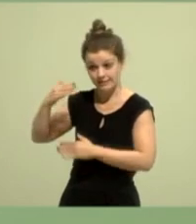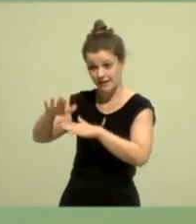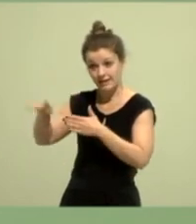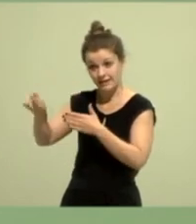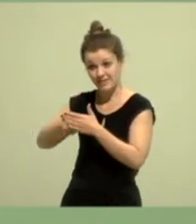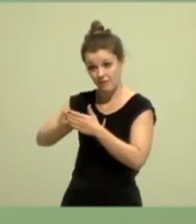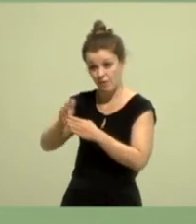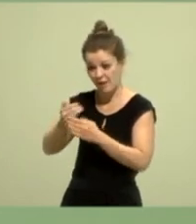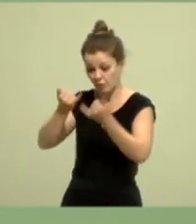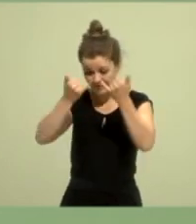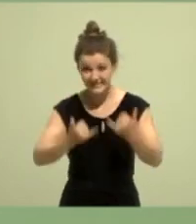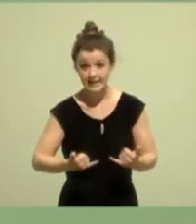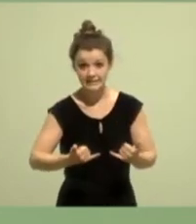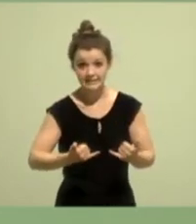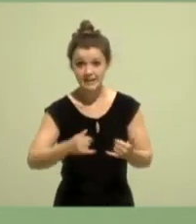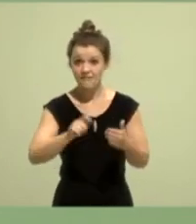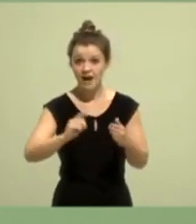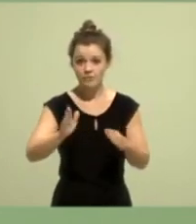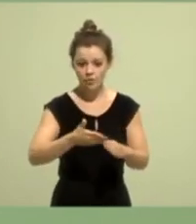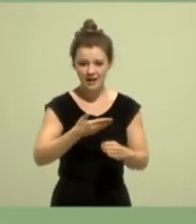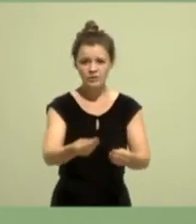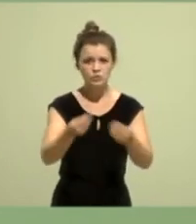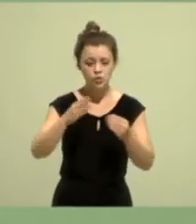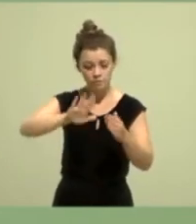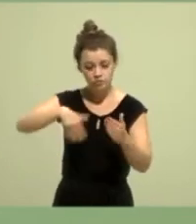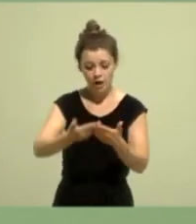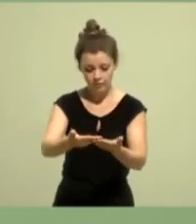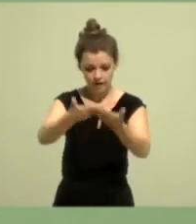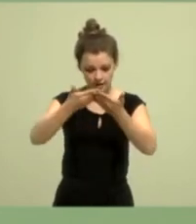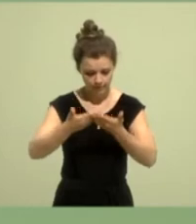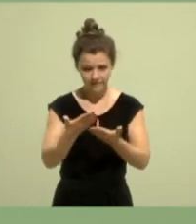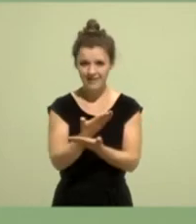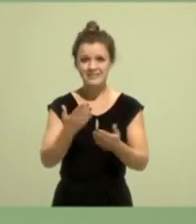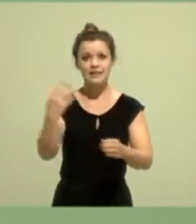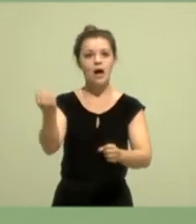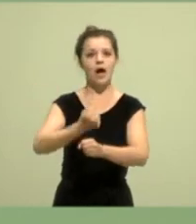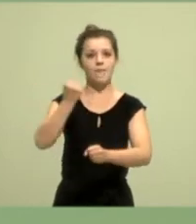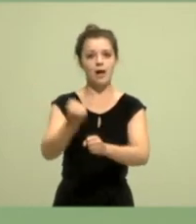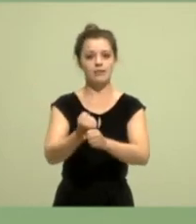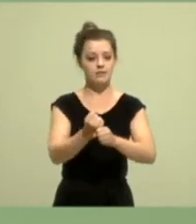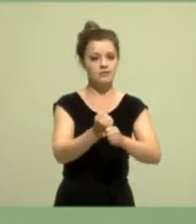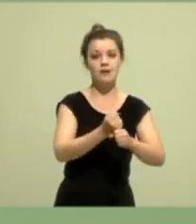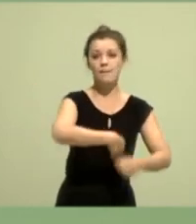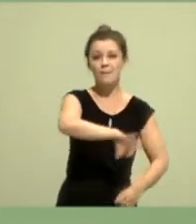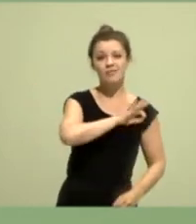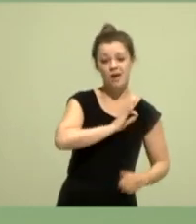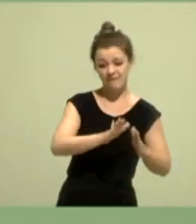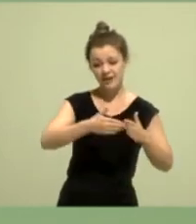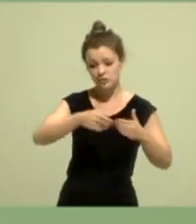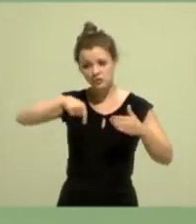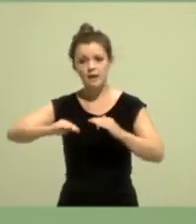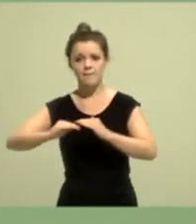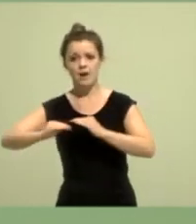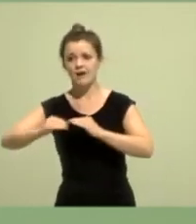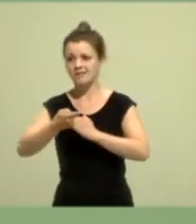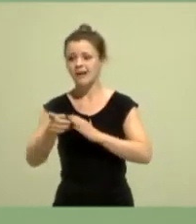vor allem eben genau das, Arbeit von Partei und Fraktion und von uns als Basis. dafür, das sei mir gestattet, gerade